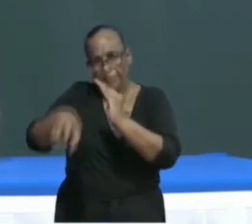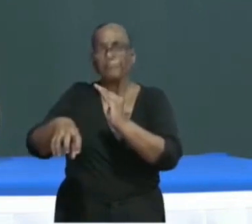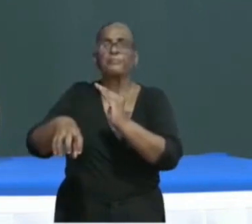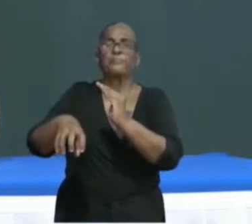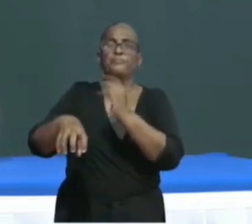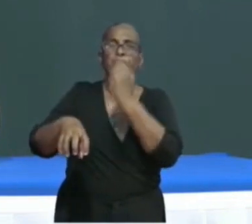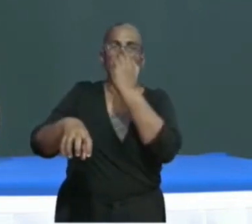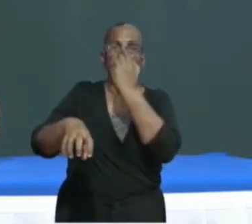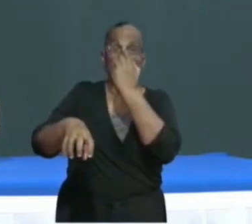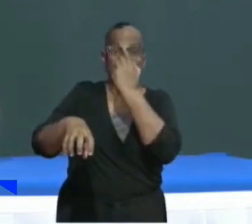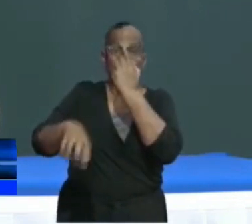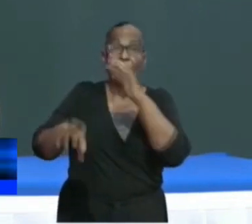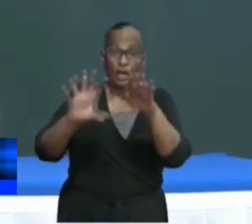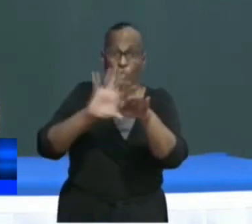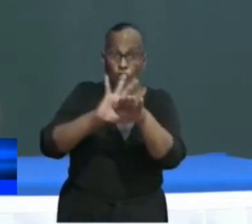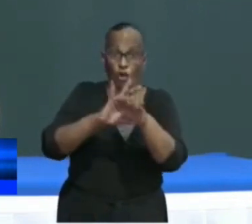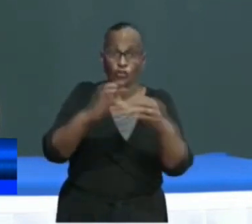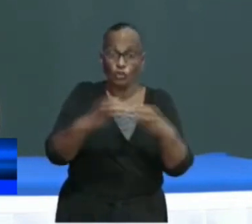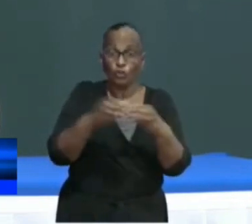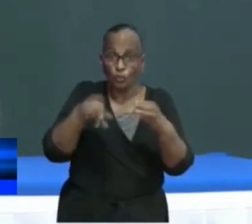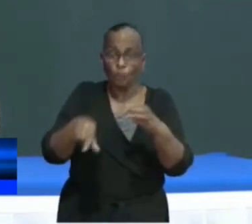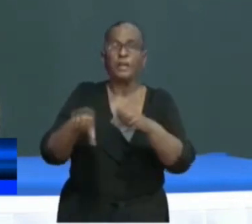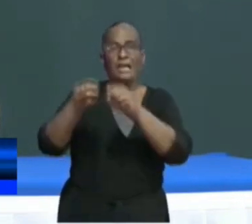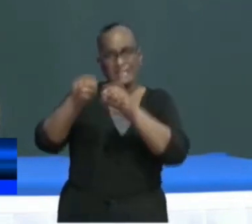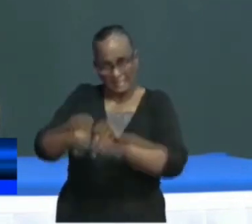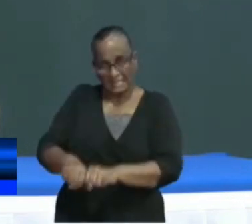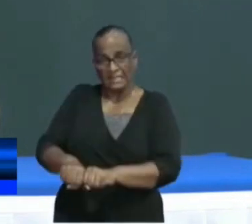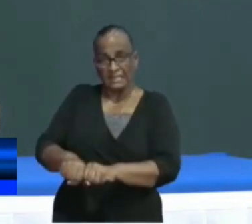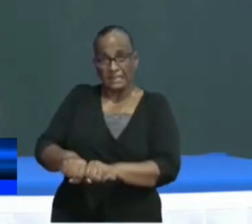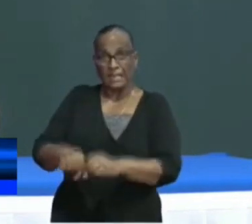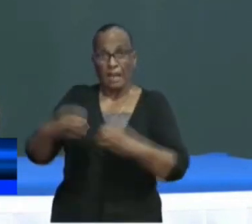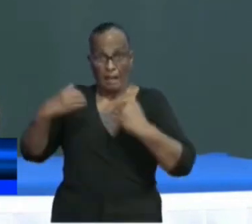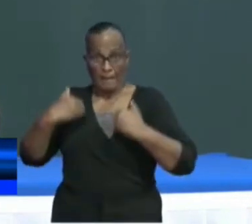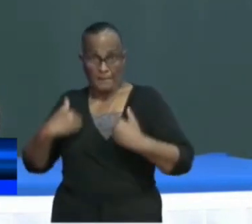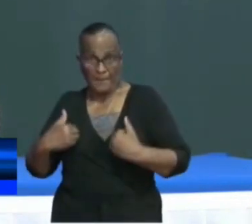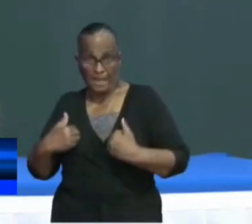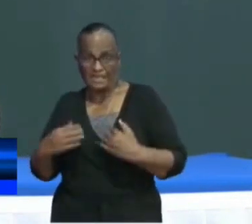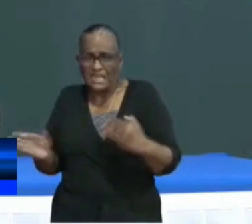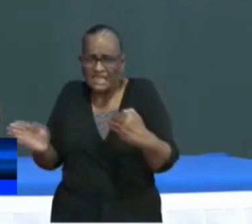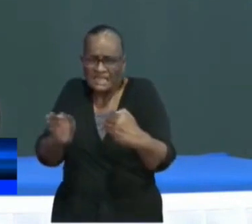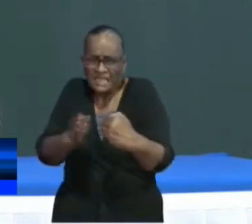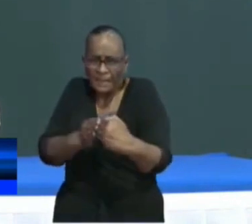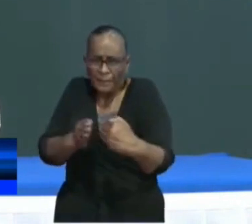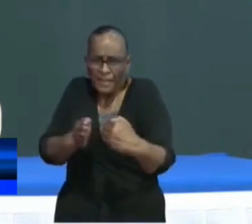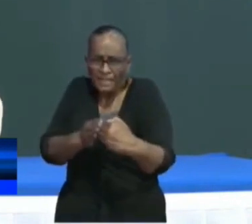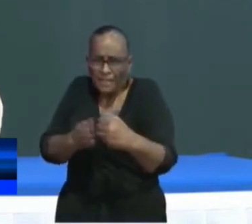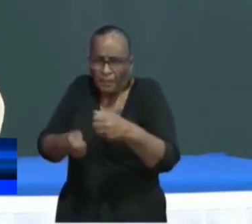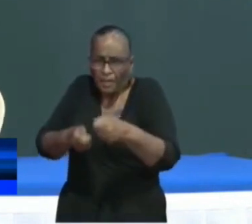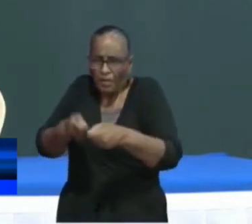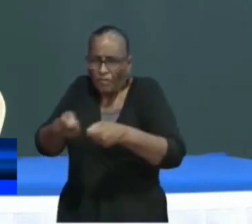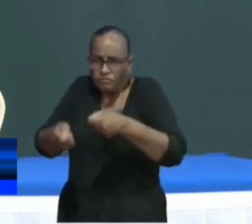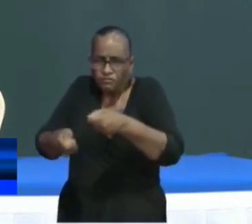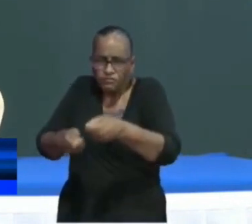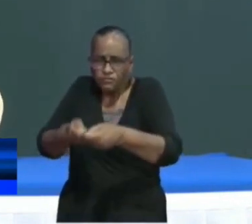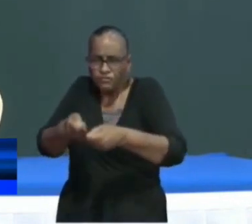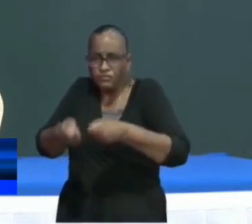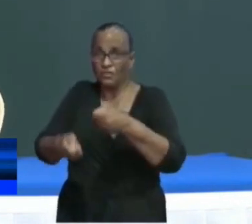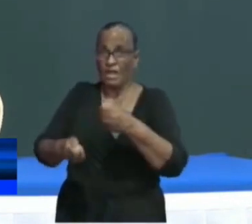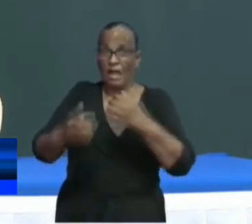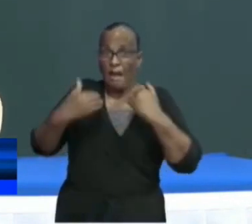waar het medisch team zal zitten, zodat de mensen van dichtbij worden gemonitord. Als de mensen